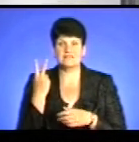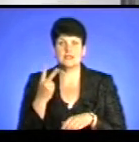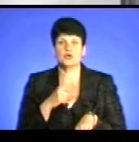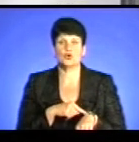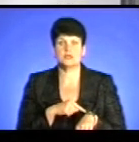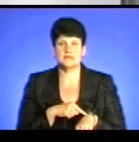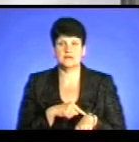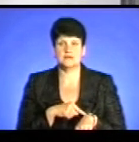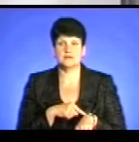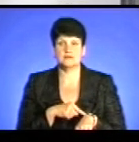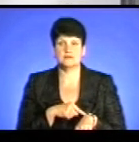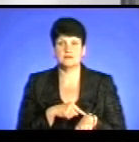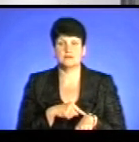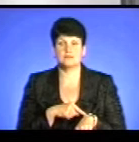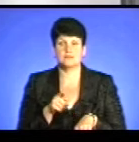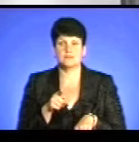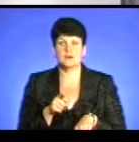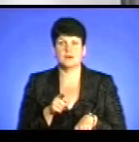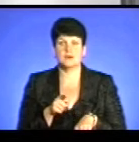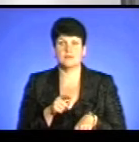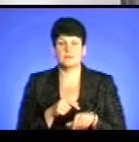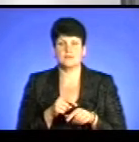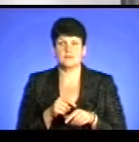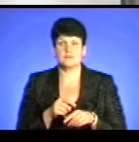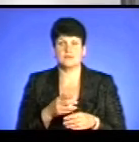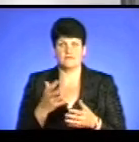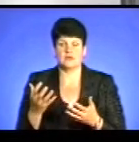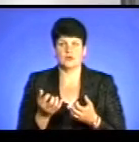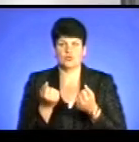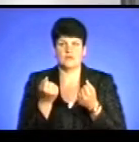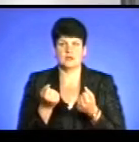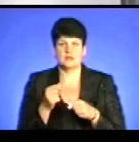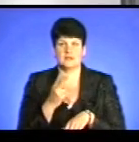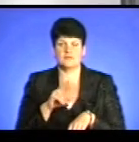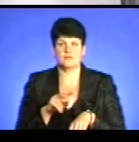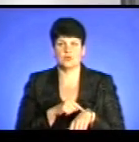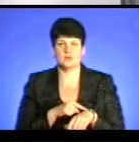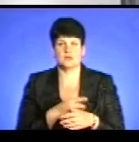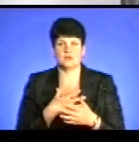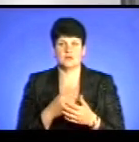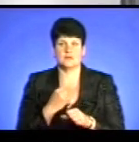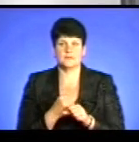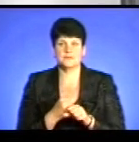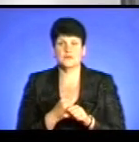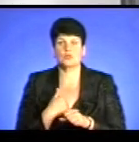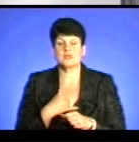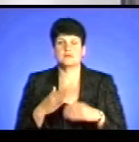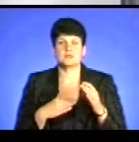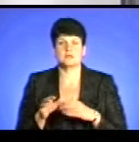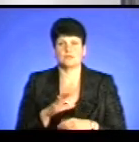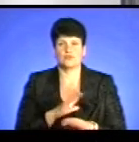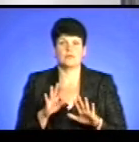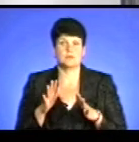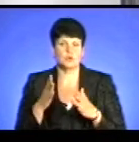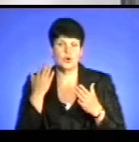приводили до почуття, але все-таки врятували. В нас на практиці був випадок, коли за допомогою